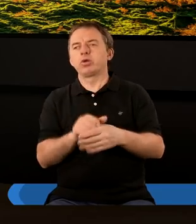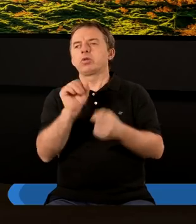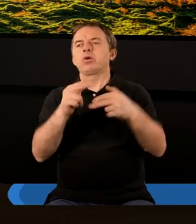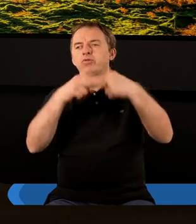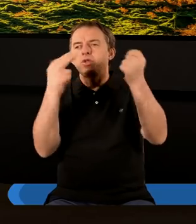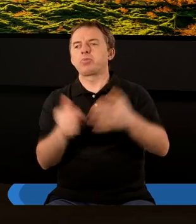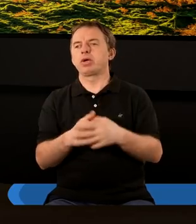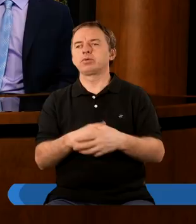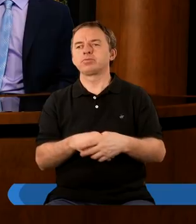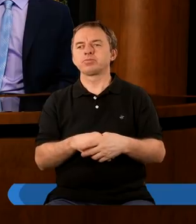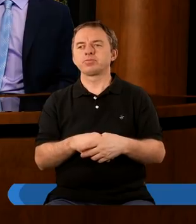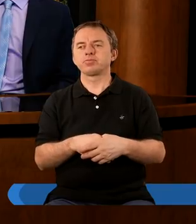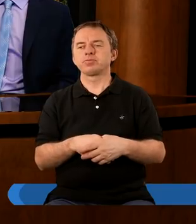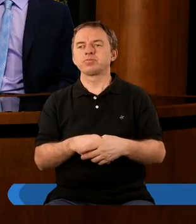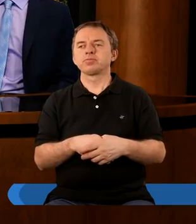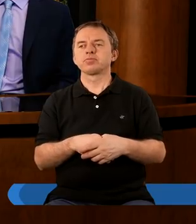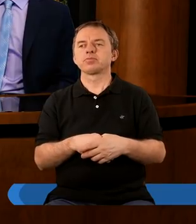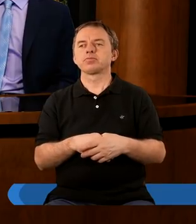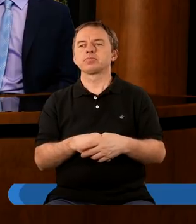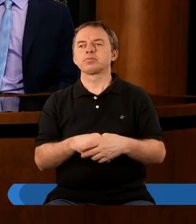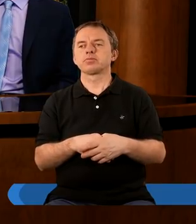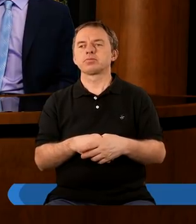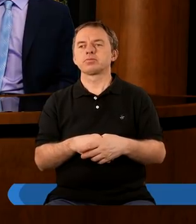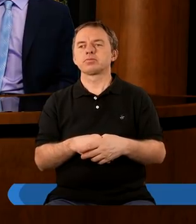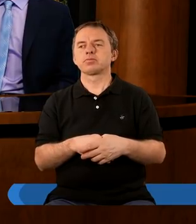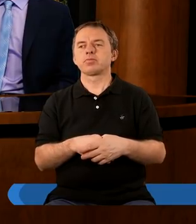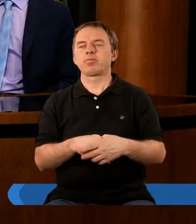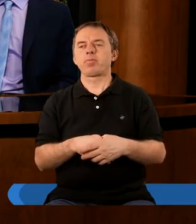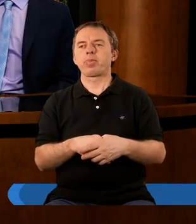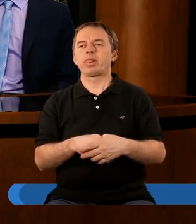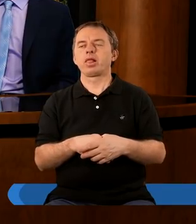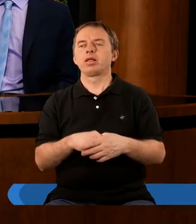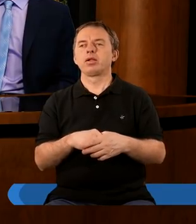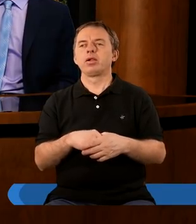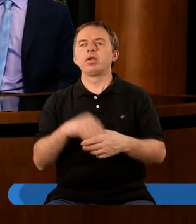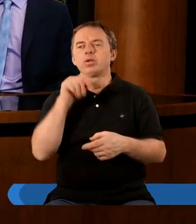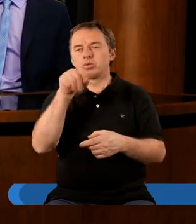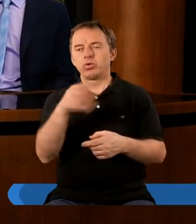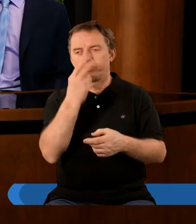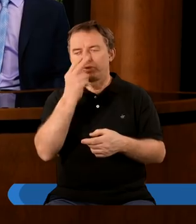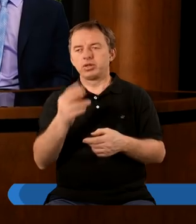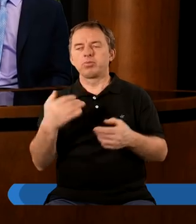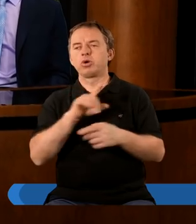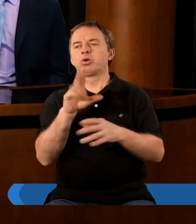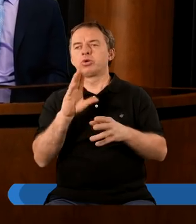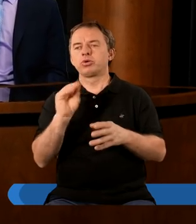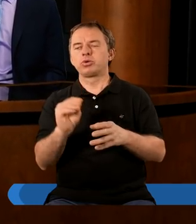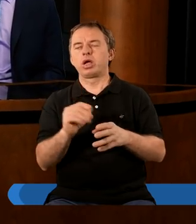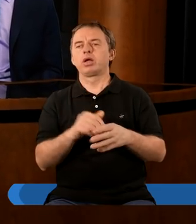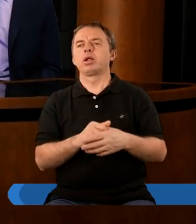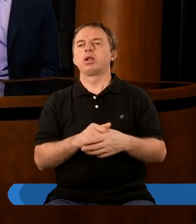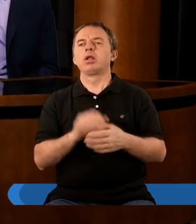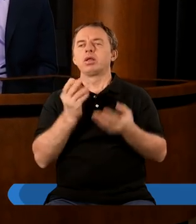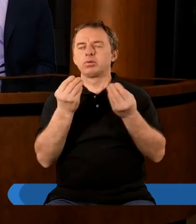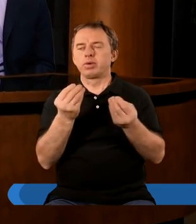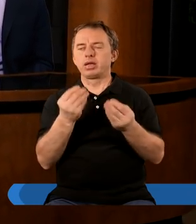tam w niebie. Nauczymy się w tym. Nauczymy się na pewno. No właśnie, ale właśnie kiedy czytam, to tak widzę właśnie, że to jest